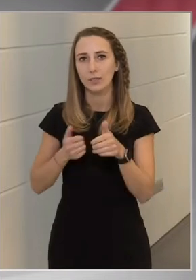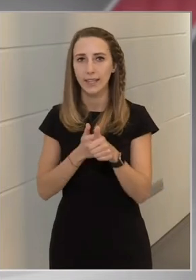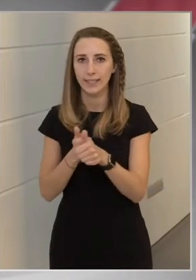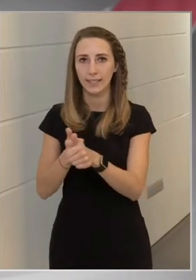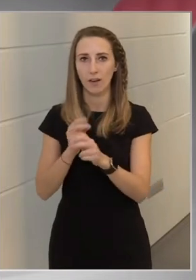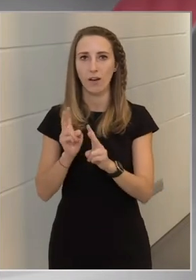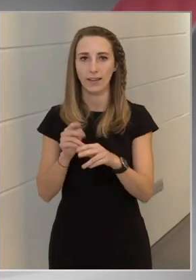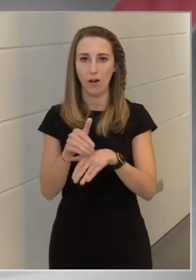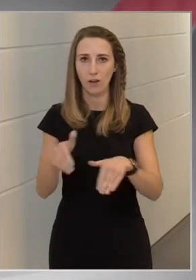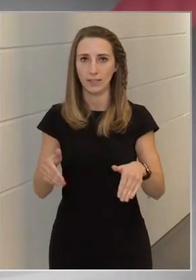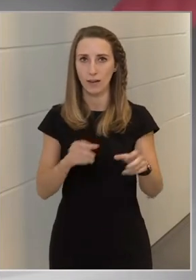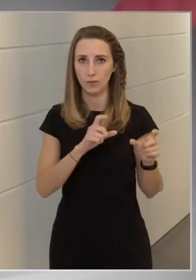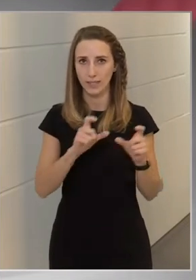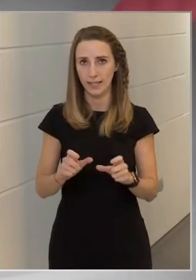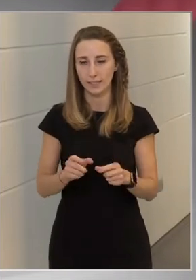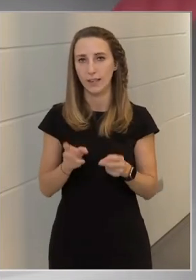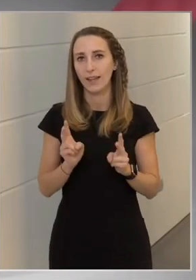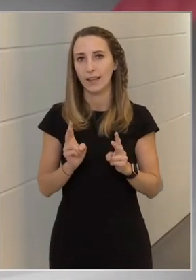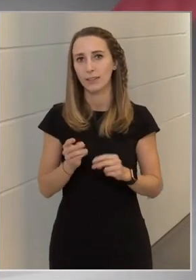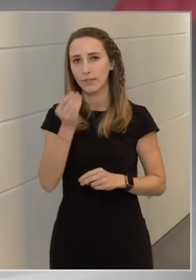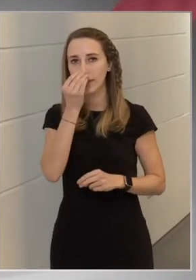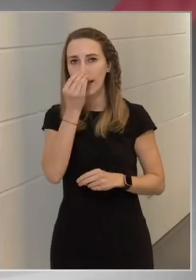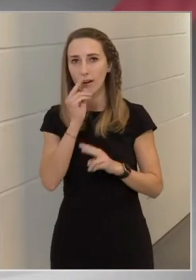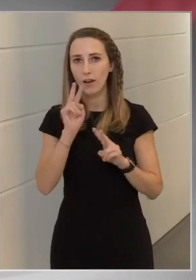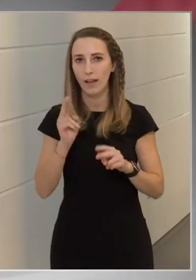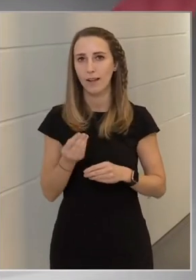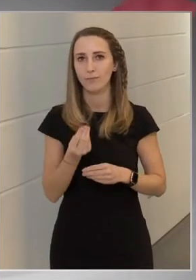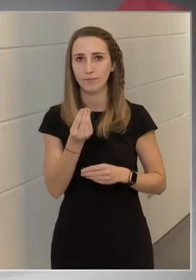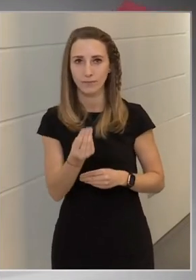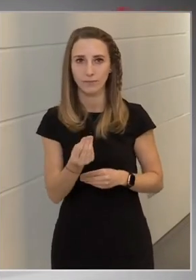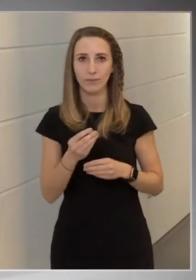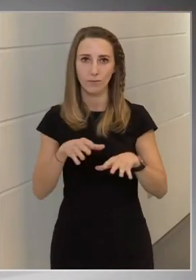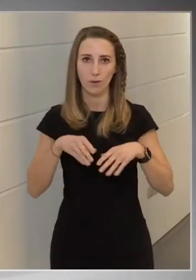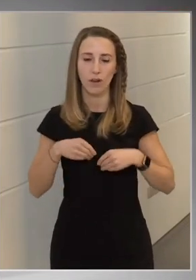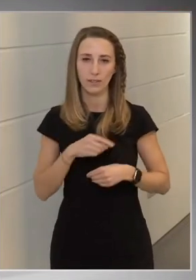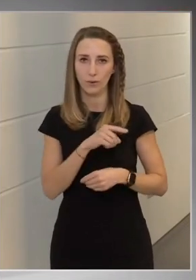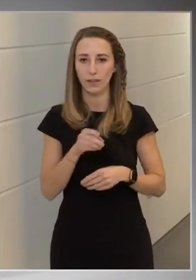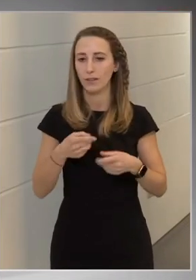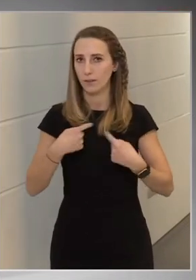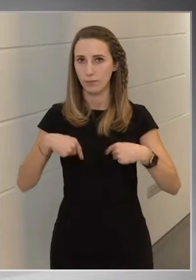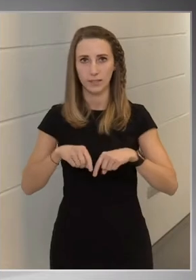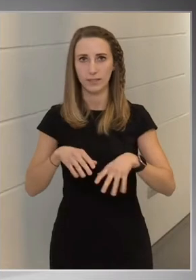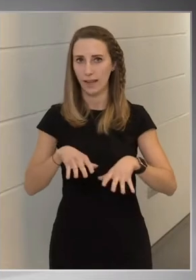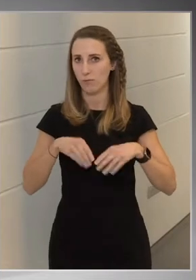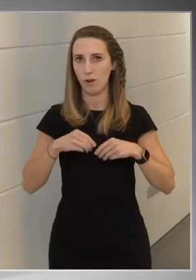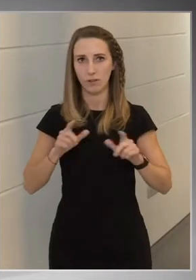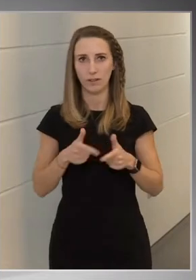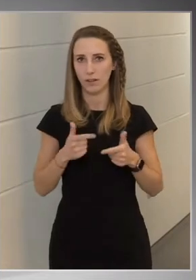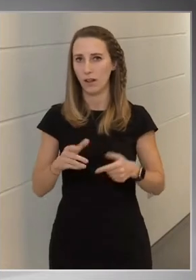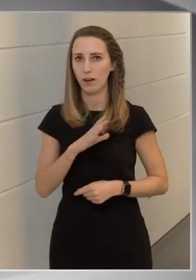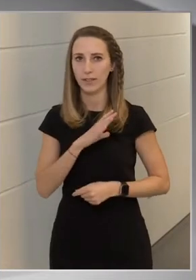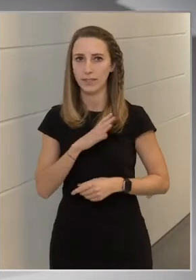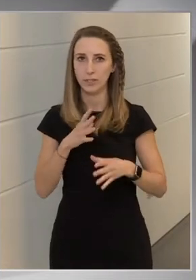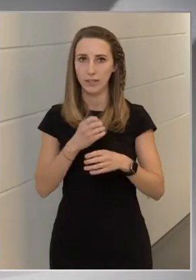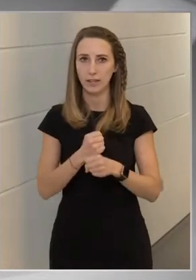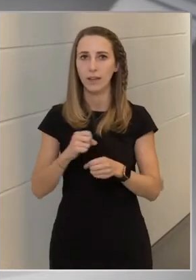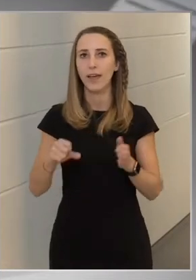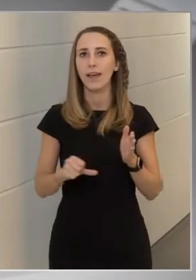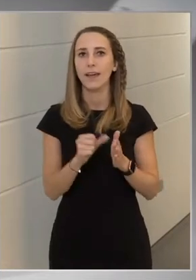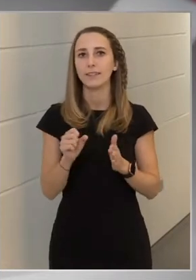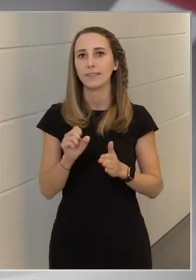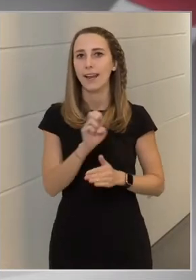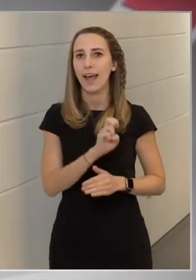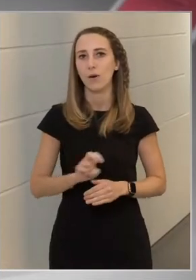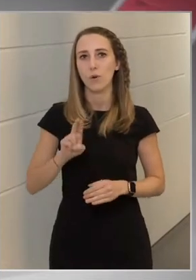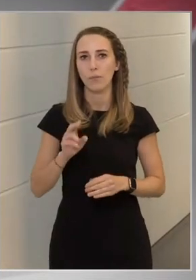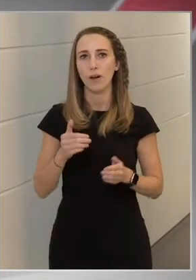érkeznek, és lehetőleg virággal kell fogadni őket. Mi ezt elfogadatlanak tartjuk, veszélyesnek tartjuk, egyszer Európa 2015